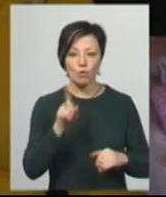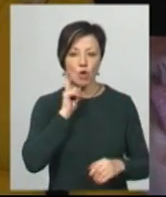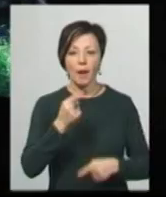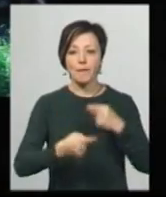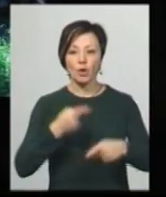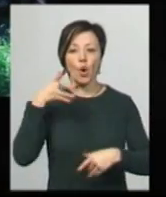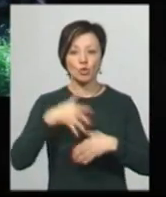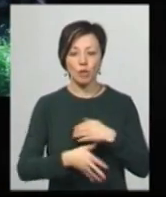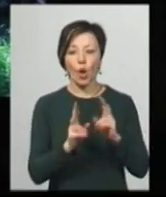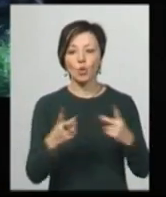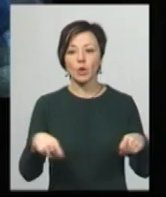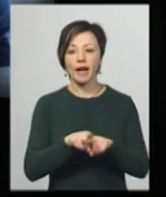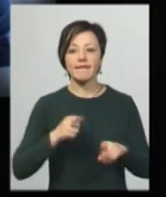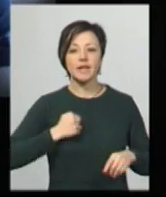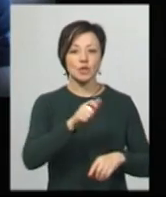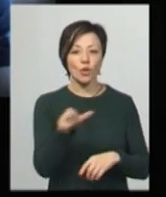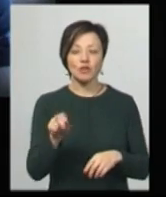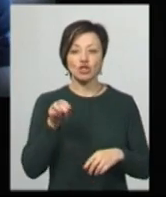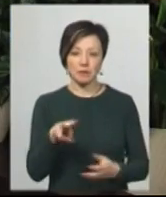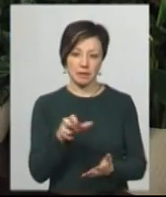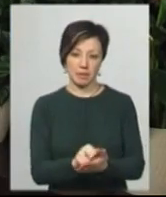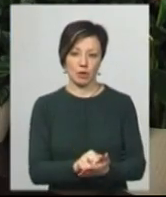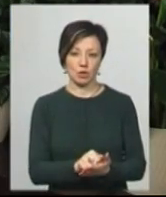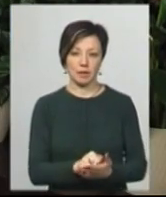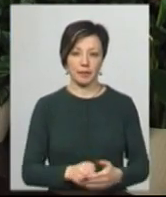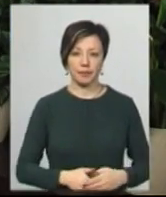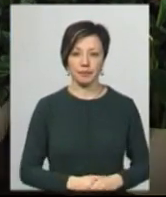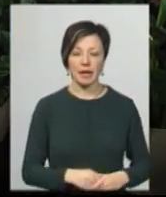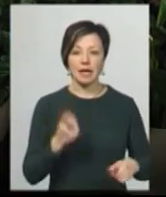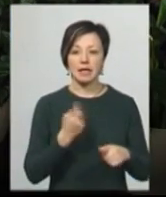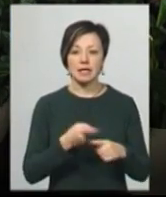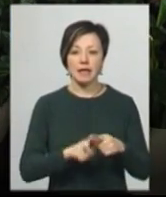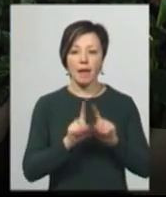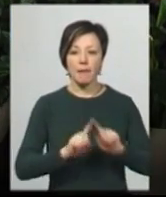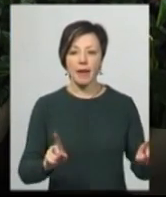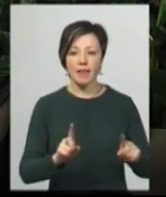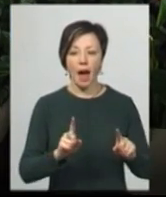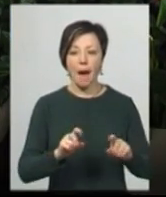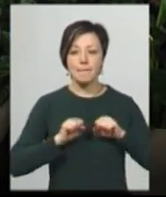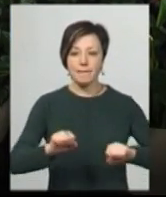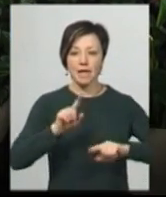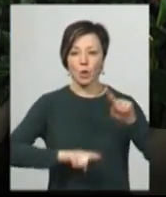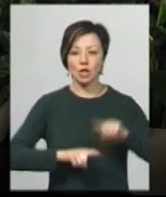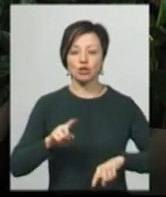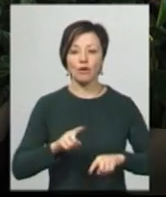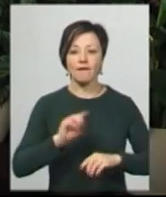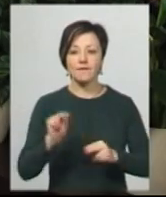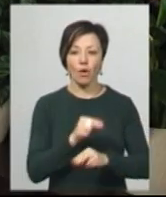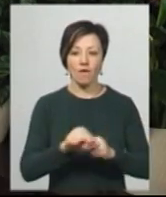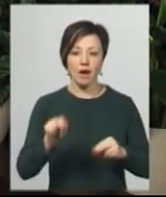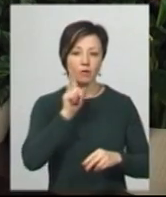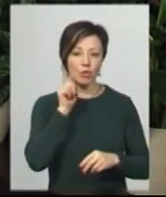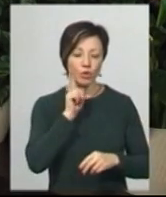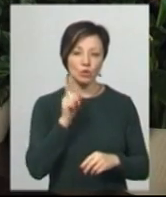покоління розуміло, хто такі військові і чим вони займаються. Цей елемент патріотичного виховання молоді на даний момент і